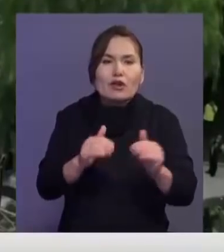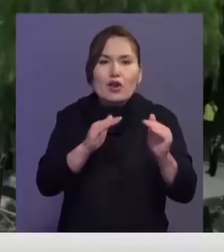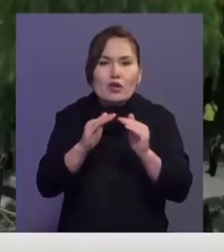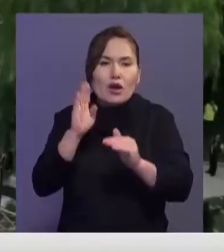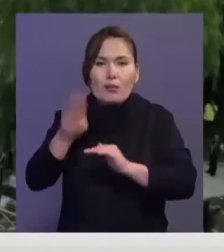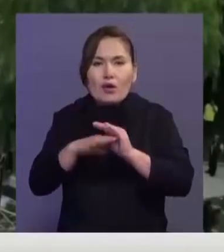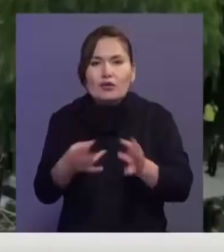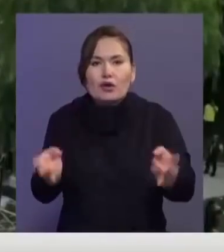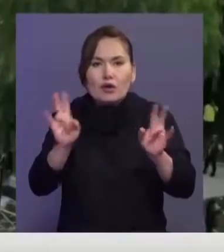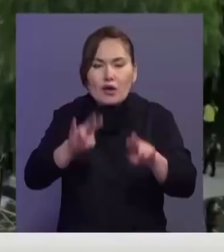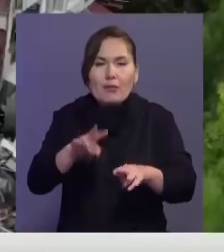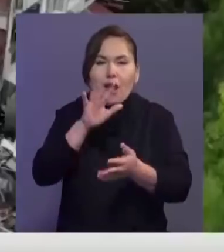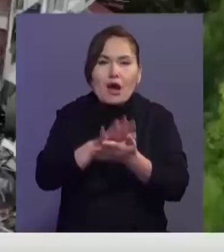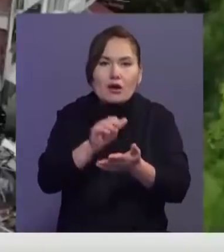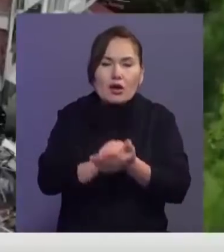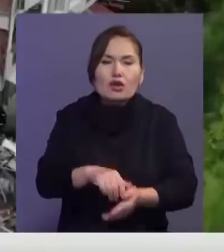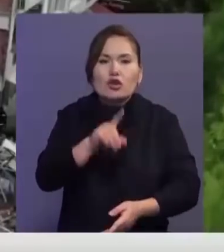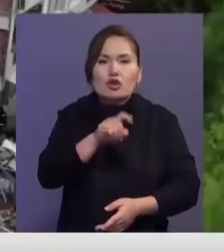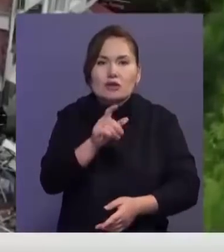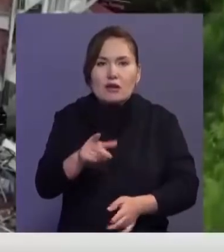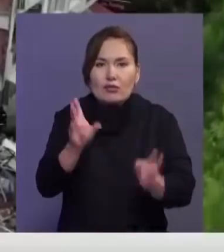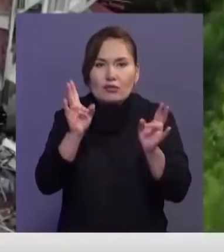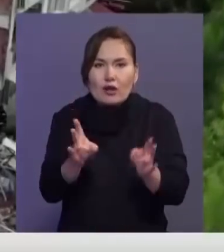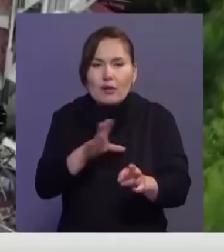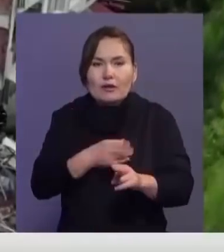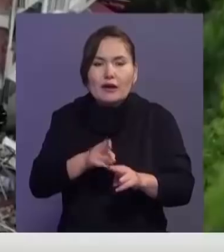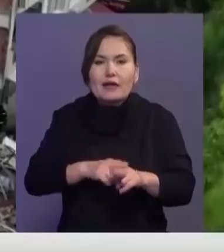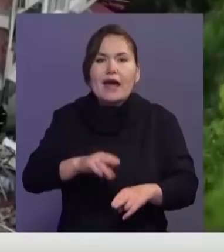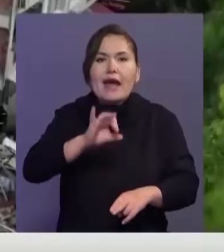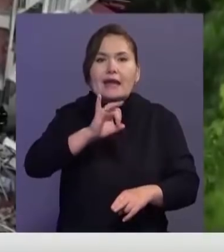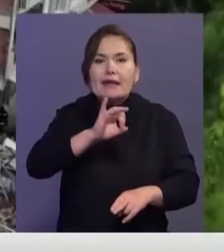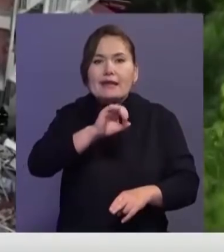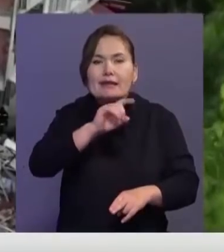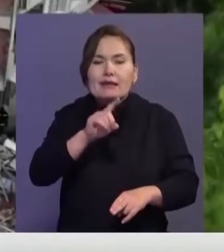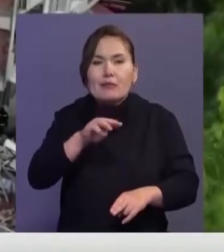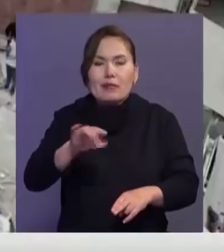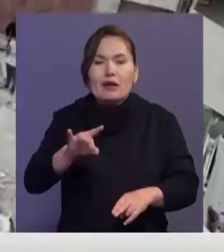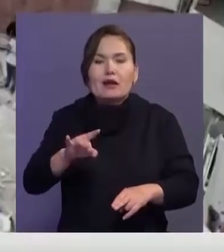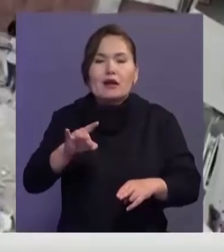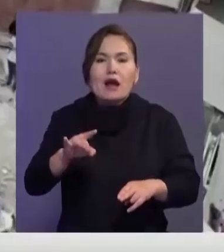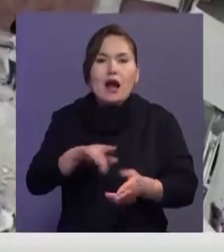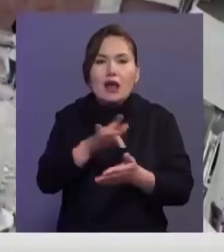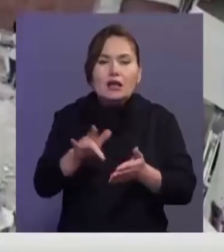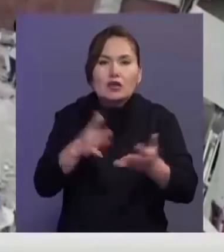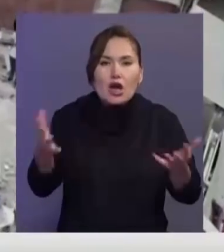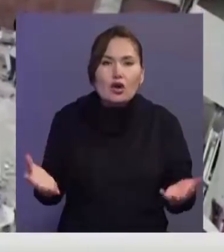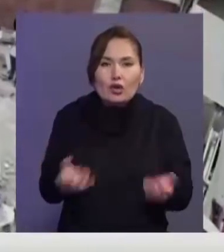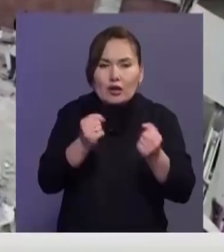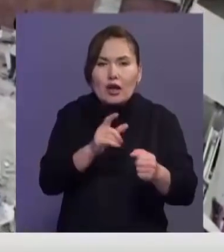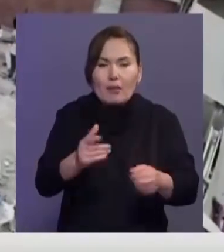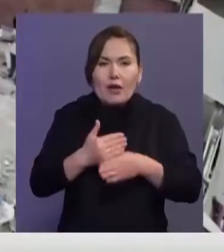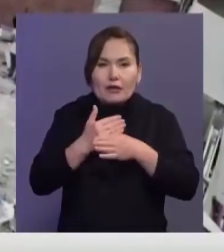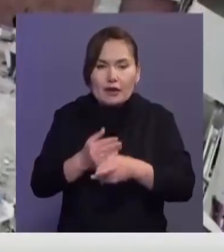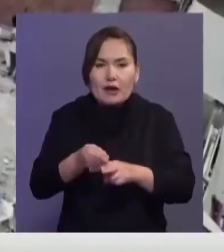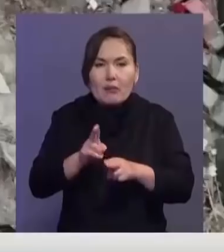әсілзаладан көптегін ғимарат қирап үшіздегін адам жапа шекті. Қадыр Езмир ғаласында құтқару жұмыстары жүріп жатыр мамандар үйінбілер асында қалып